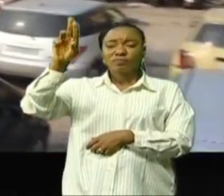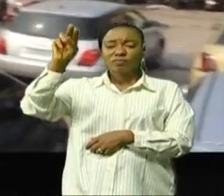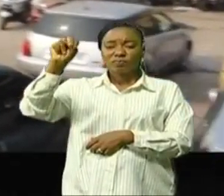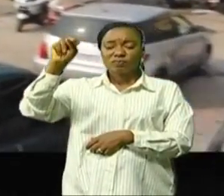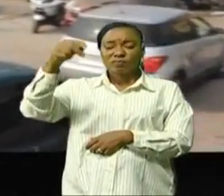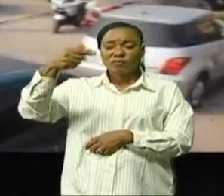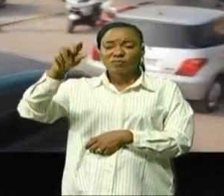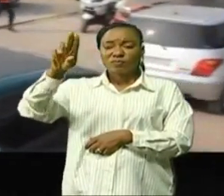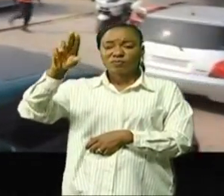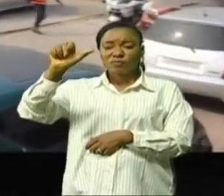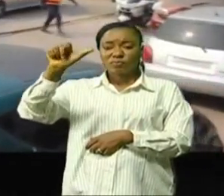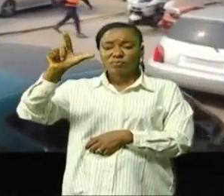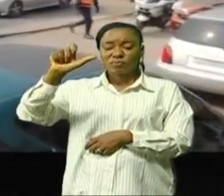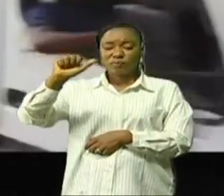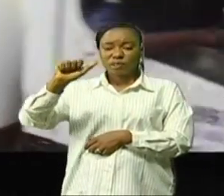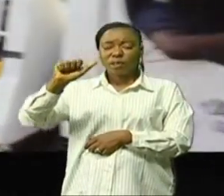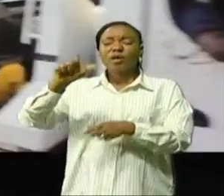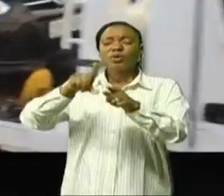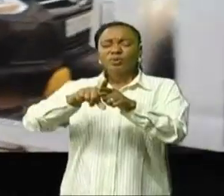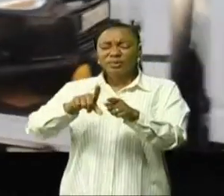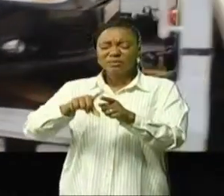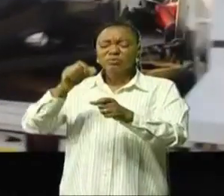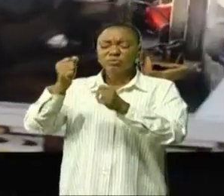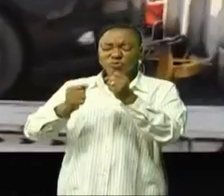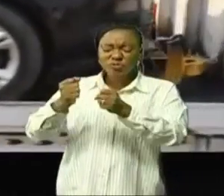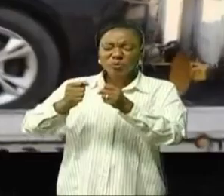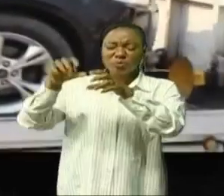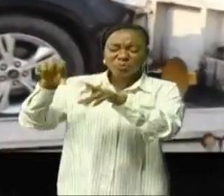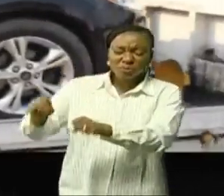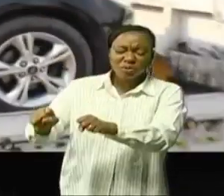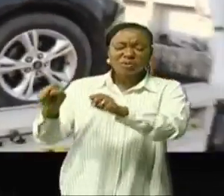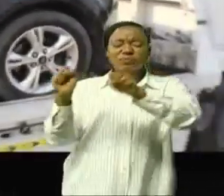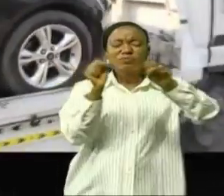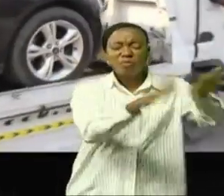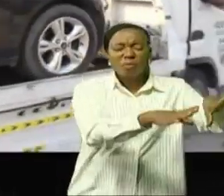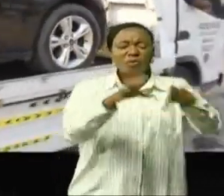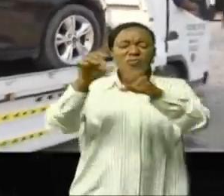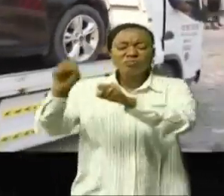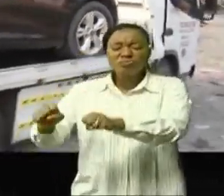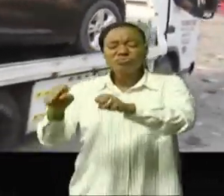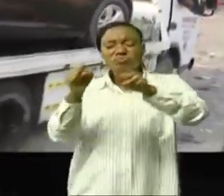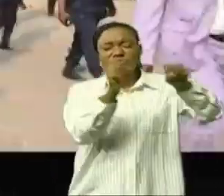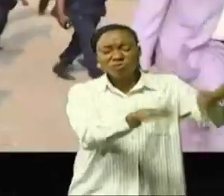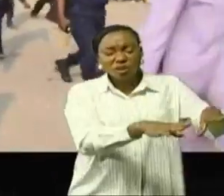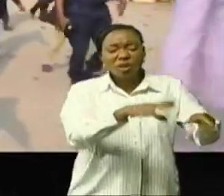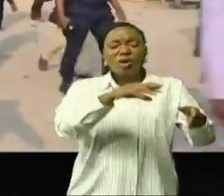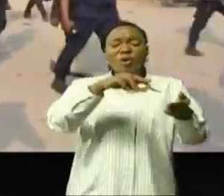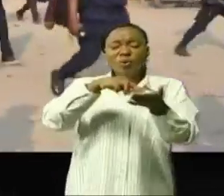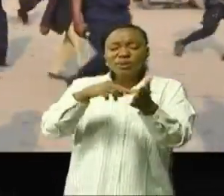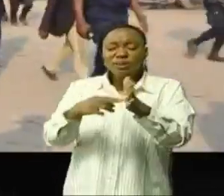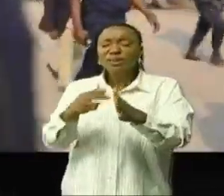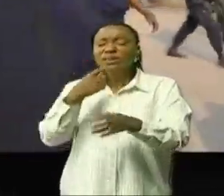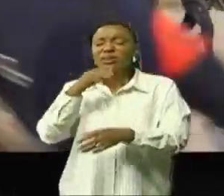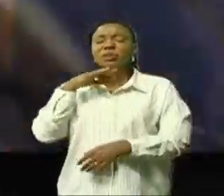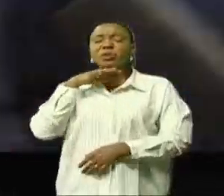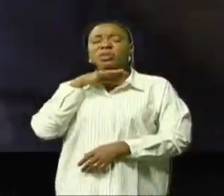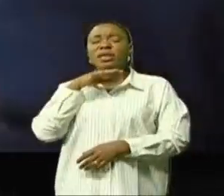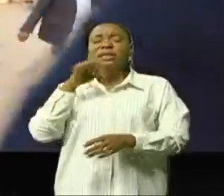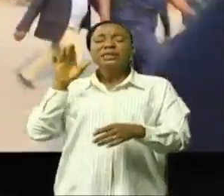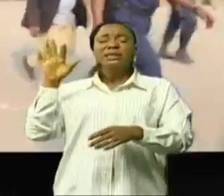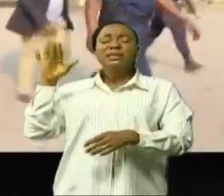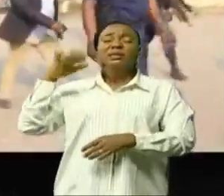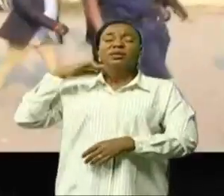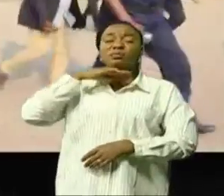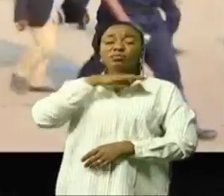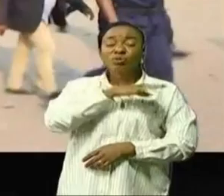différentes artères par des camions des rémorquages d'Iki Ongulu estampillés Kinbopéto. Il visite ces sites un terrain